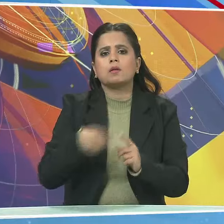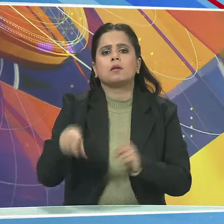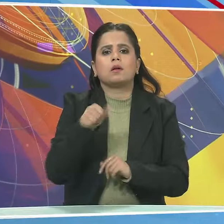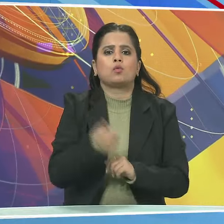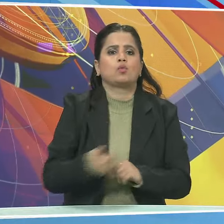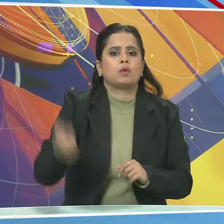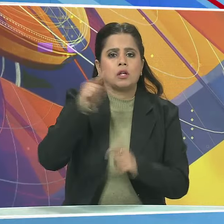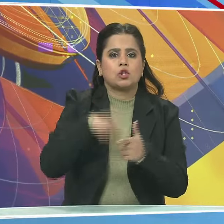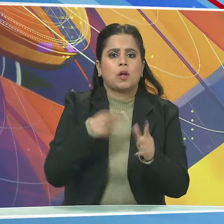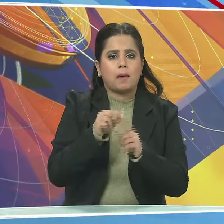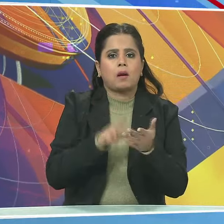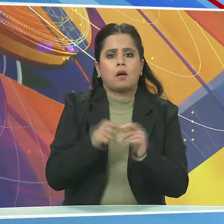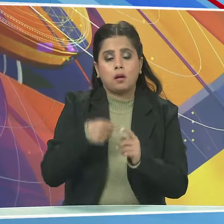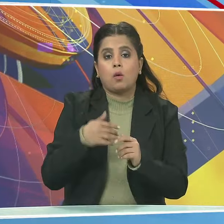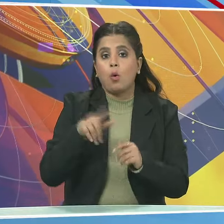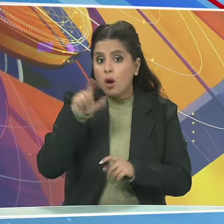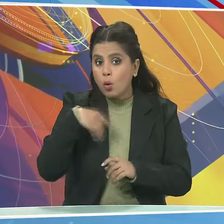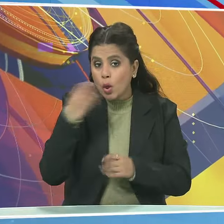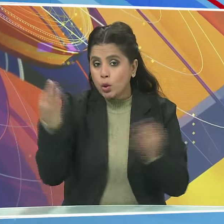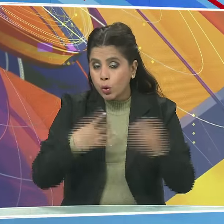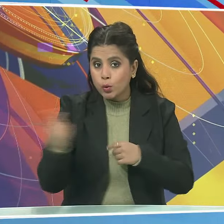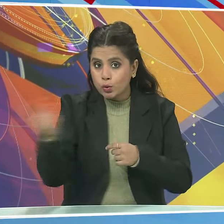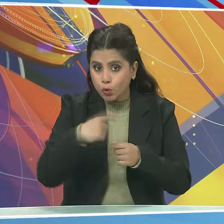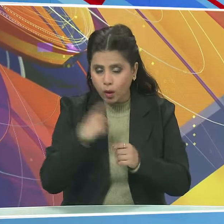राष्ट्रे अध्यक्ष जेपी नद्डा करेंगे